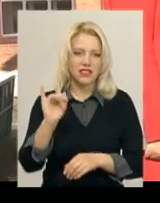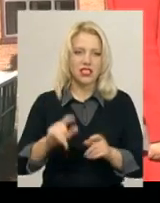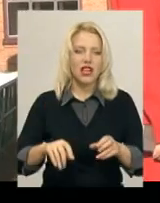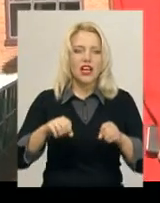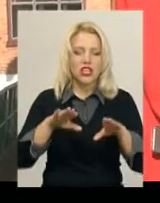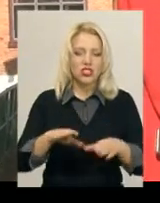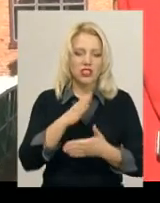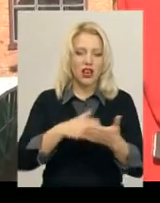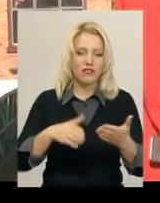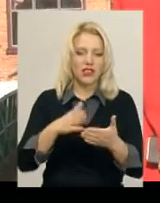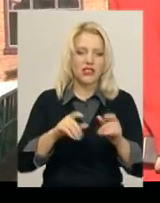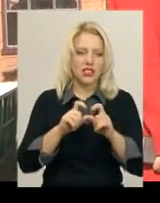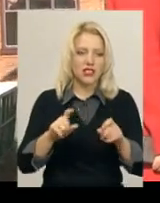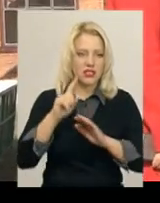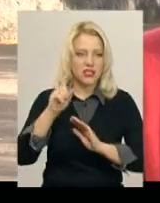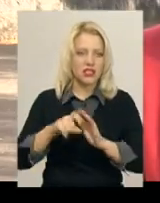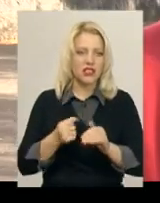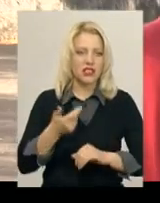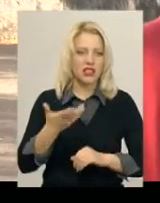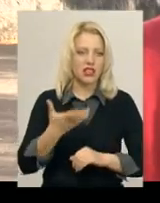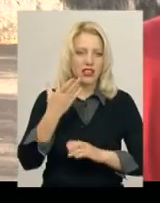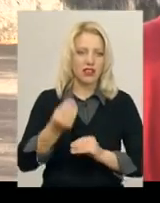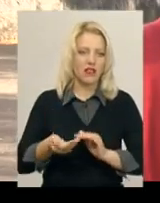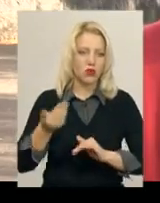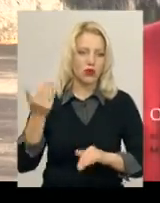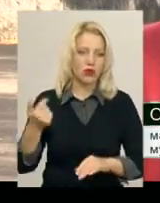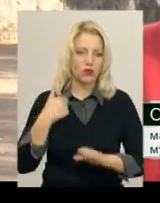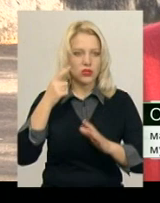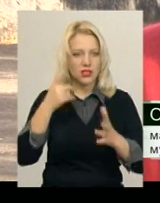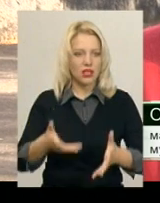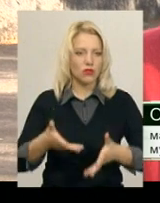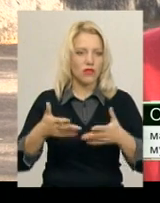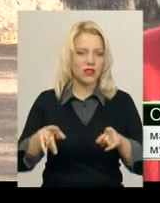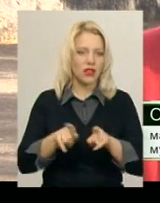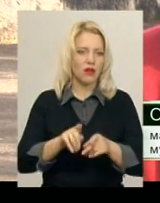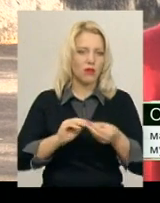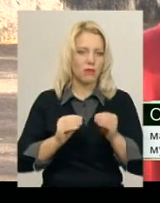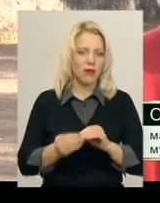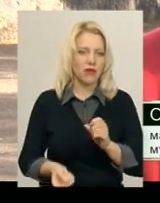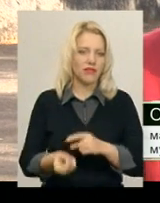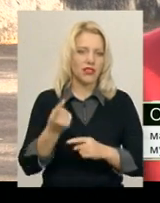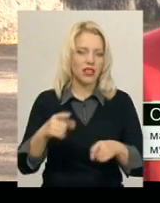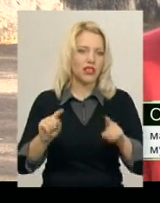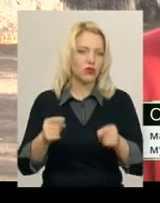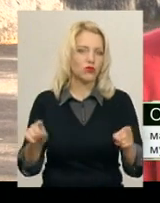ліквідації закладу дізналися декілька днів тому. З'ясувалося, що така проблема виникла, тому що